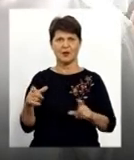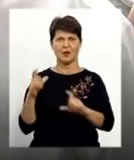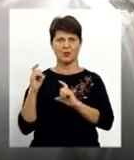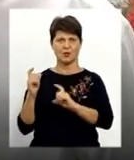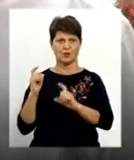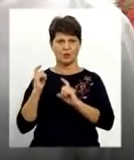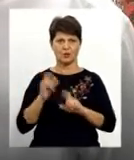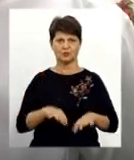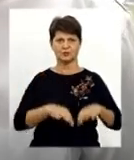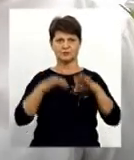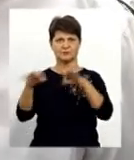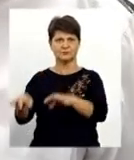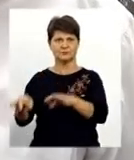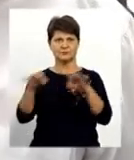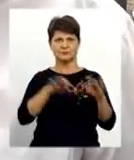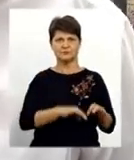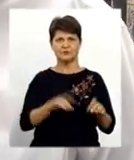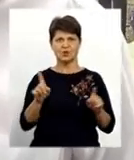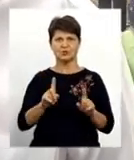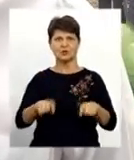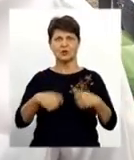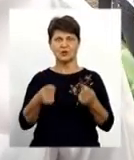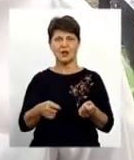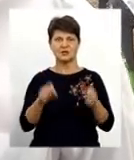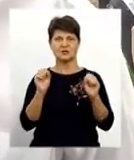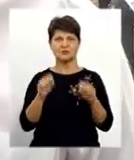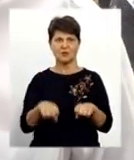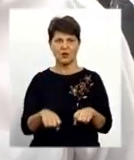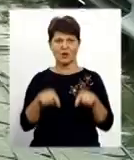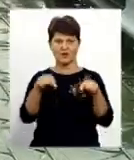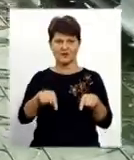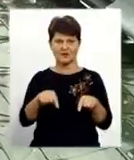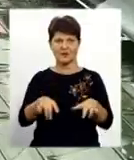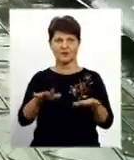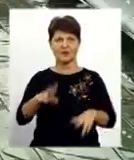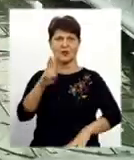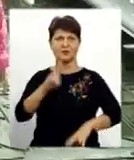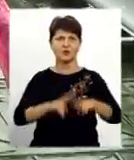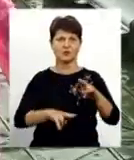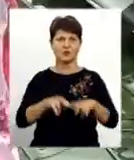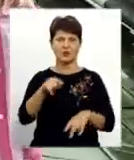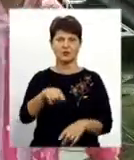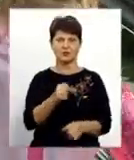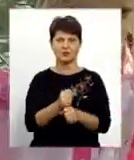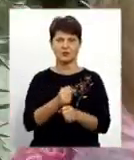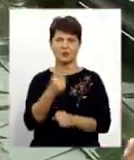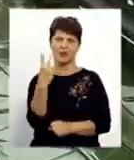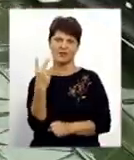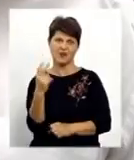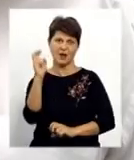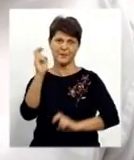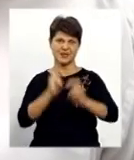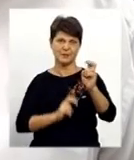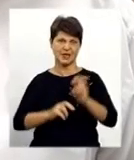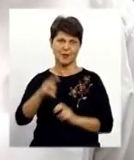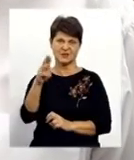будь-яких, що дасть змогу в цій місцині будуватися. Тут працює два підприємства